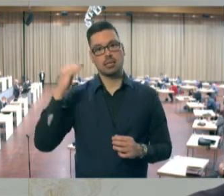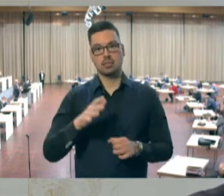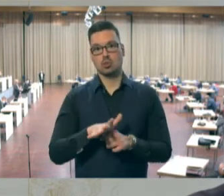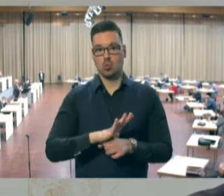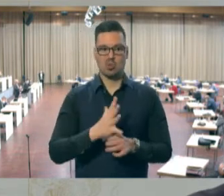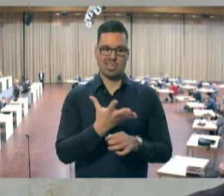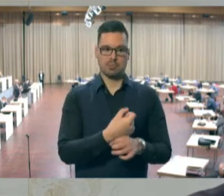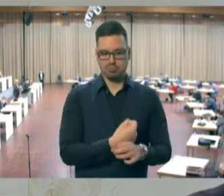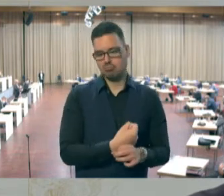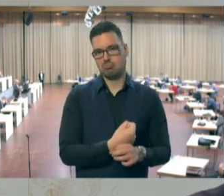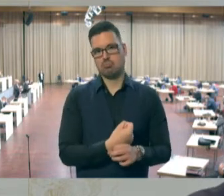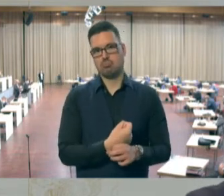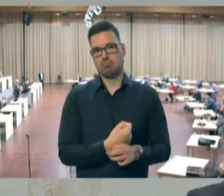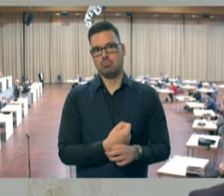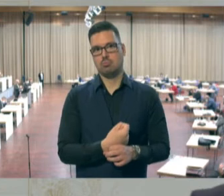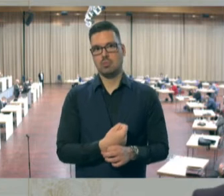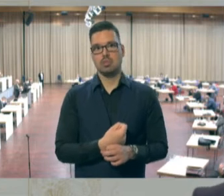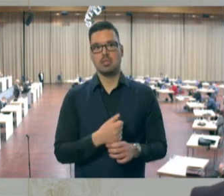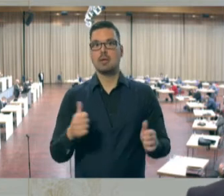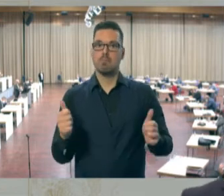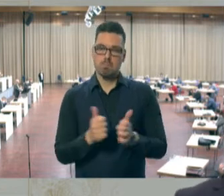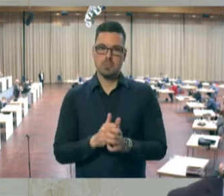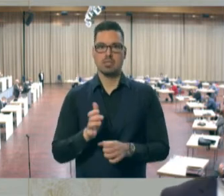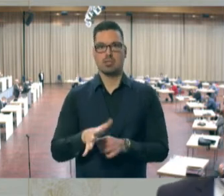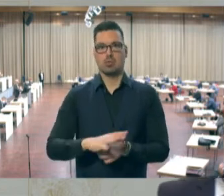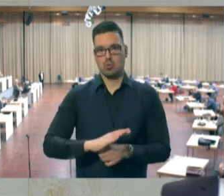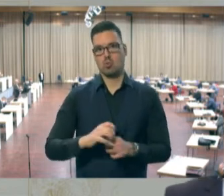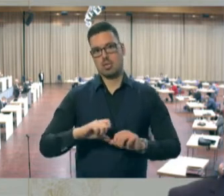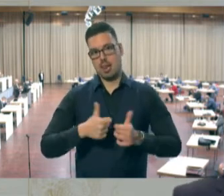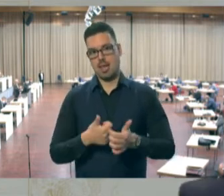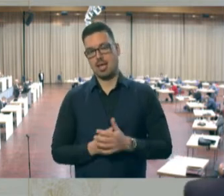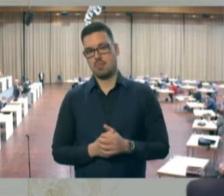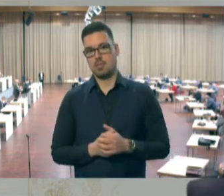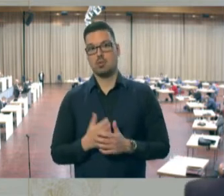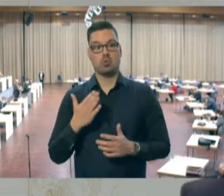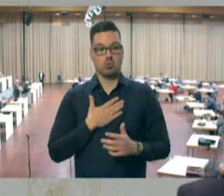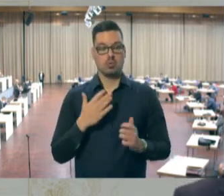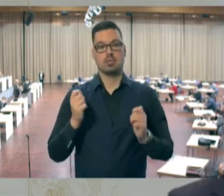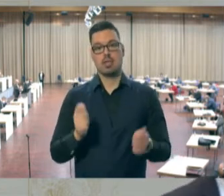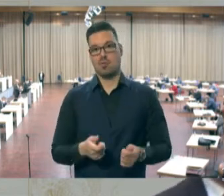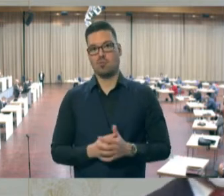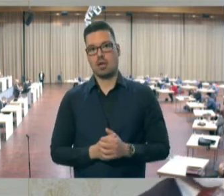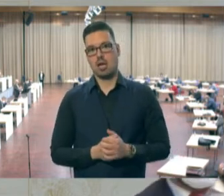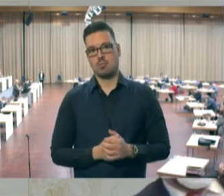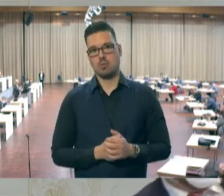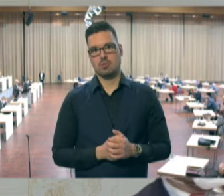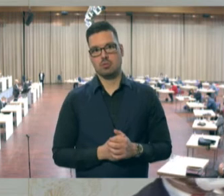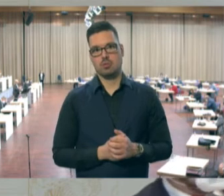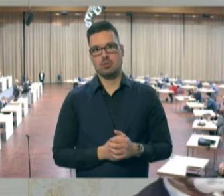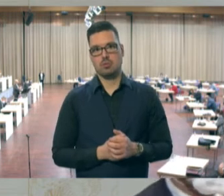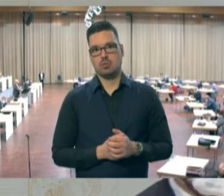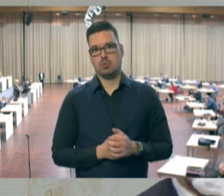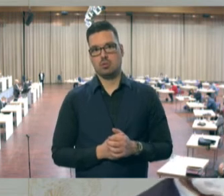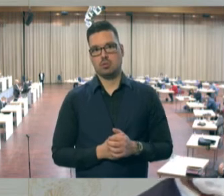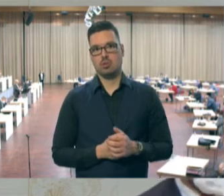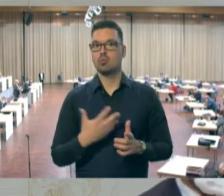beherrschen. Wir müssen mit Corona leben und das ist unsere Aufgabe. Und diese Aufgabe, der werden